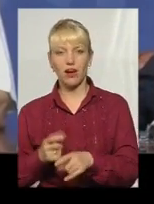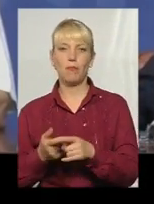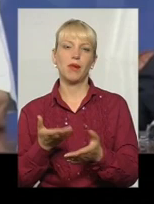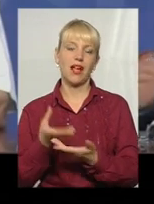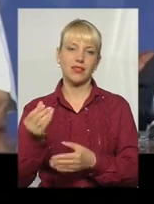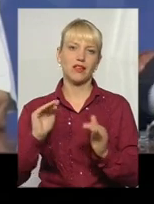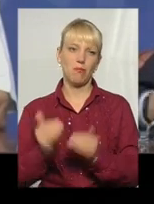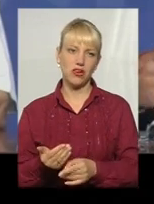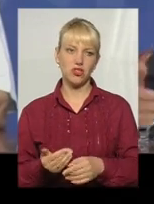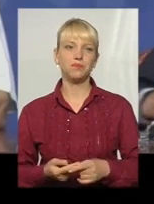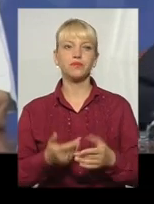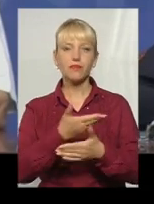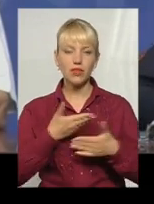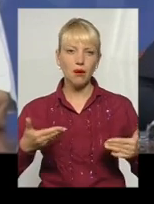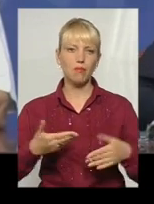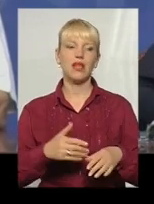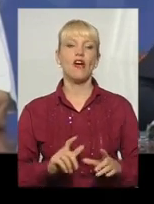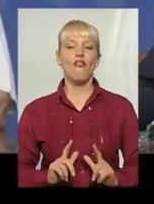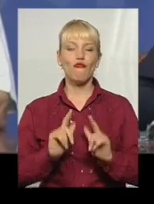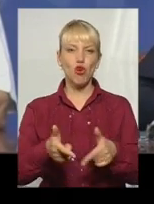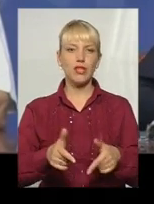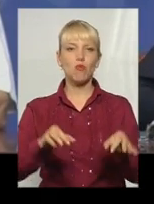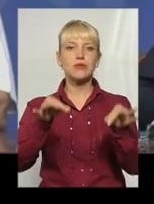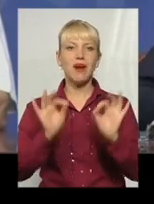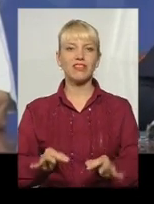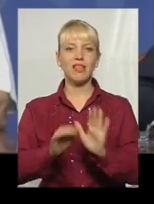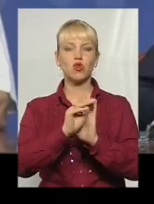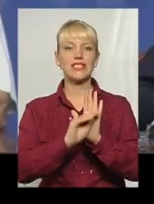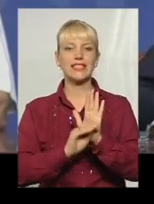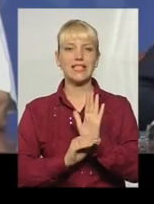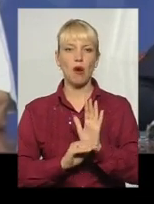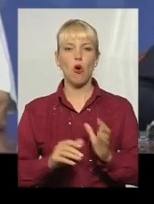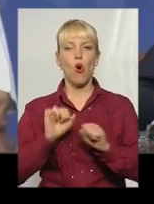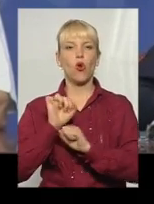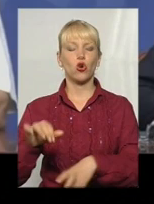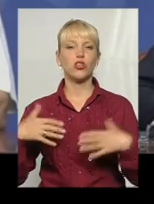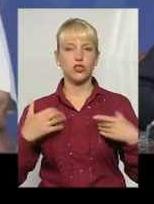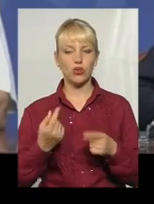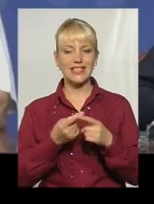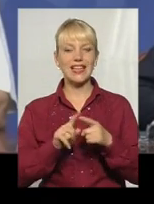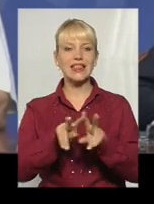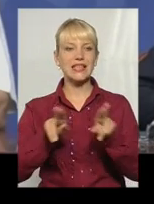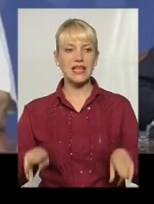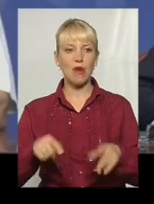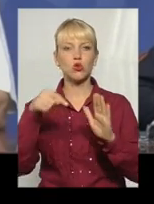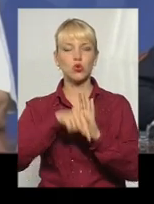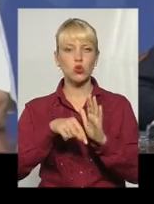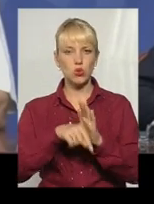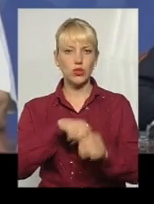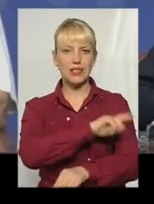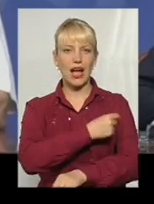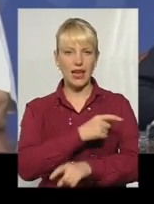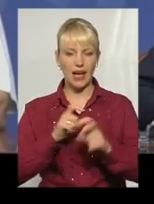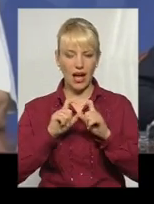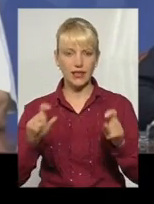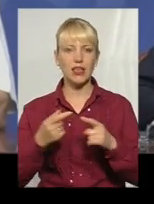справедливості. Ми вводимо справедливість в систему охорони здоров'я. Це саме стосується лікарень. Сьогодні ми платимо лікарню за те, що